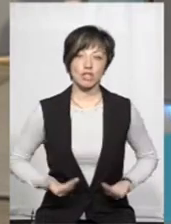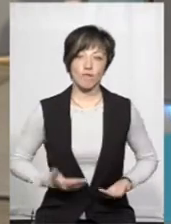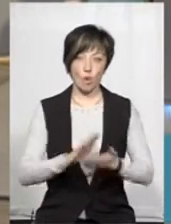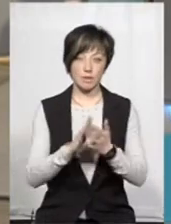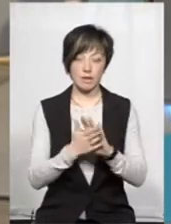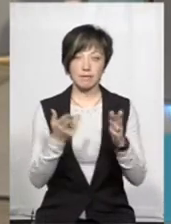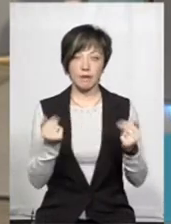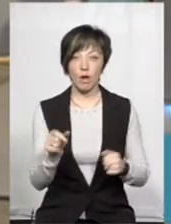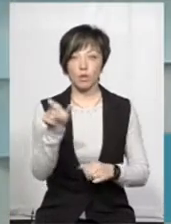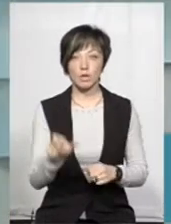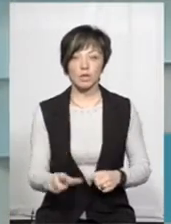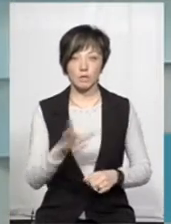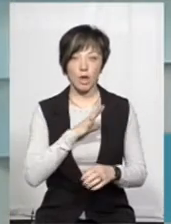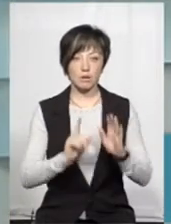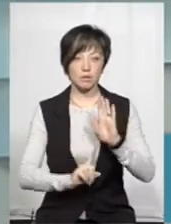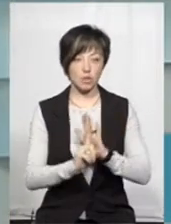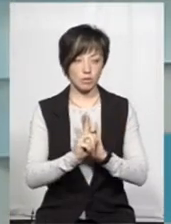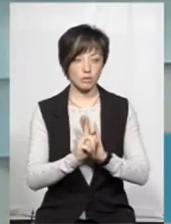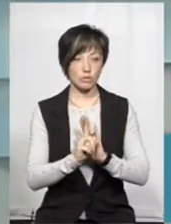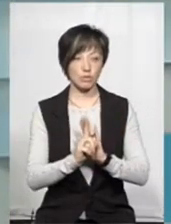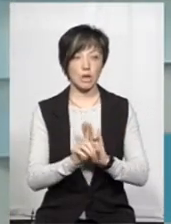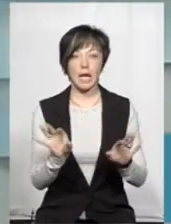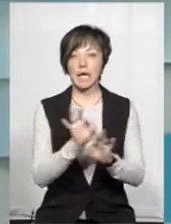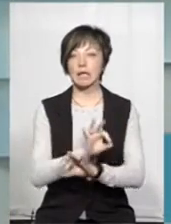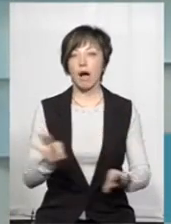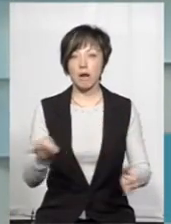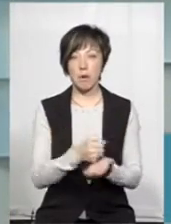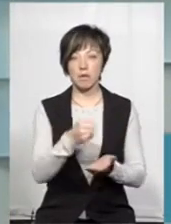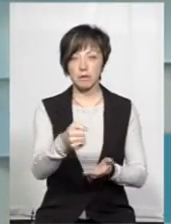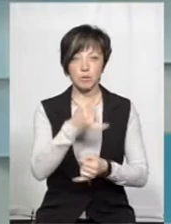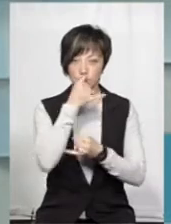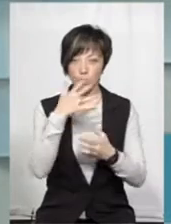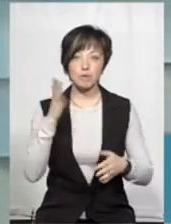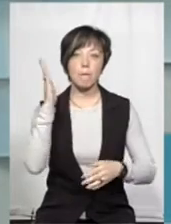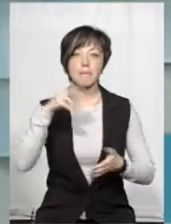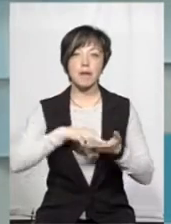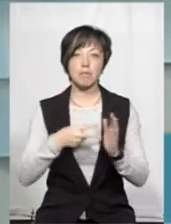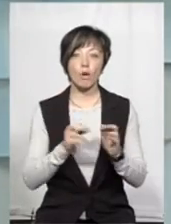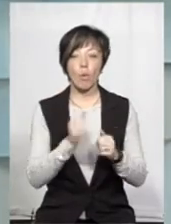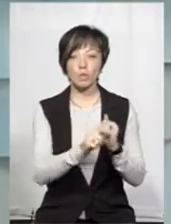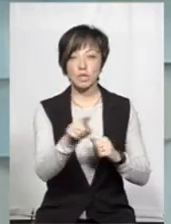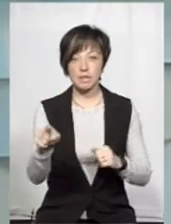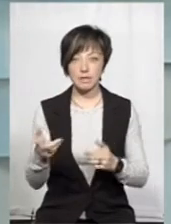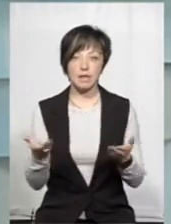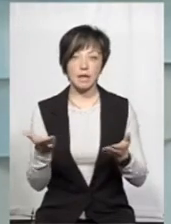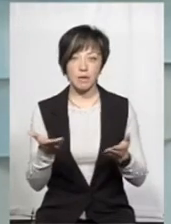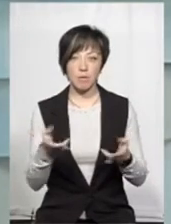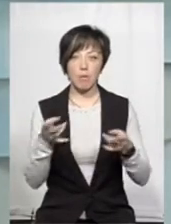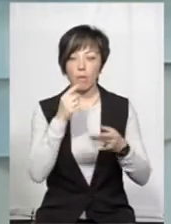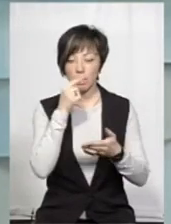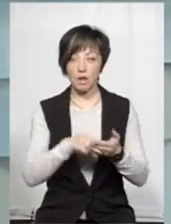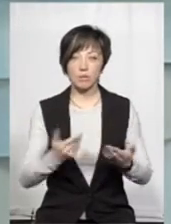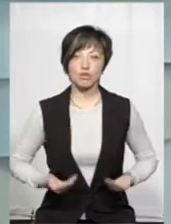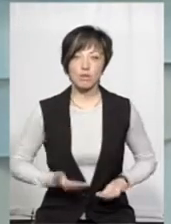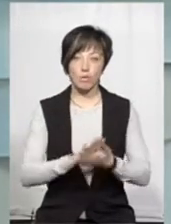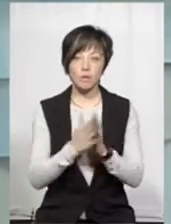обставини. Якщо людина була на початку ідеальним кандидатом, ми не можемо передбачити, як кожен з них, які потраплять в